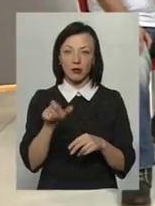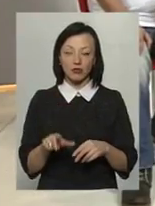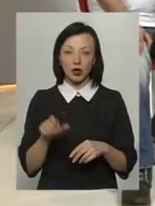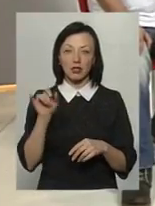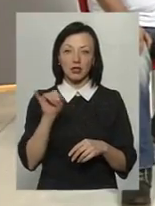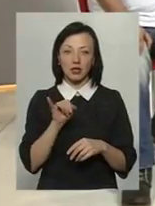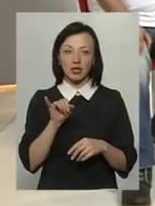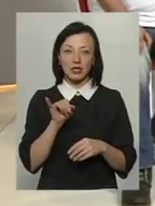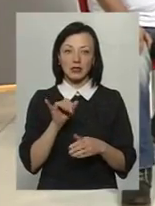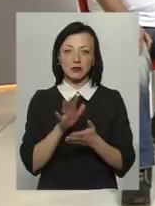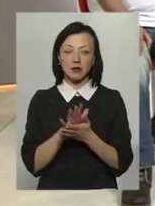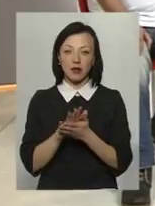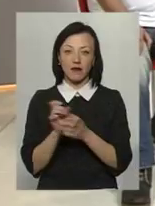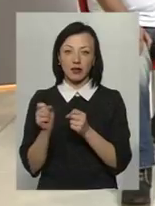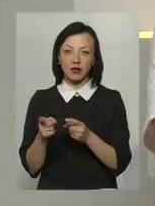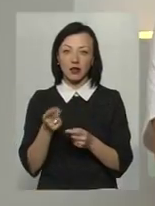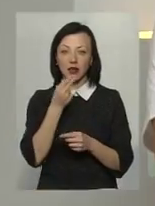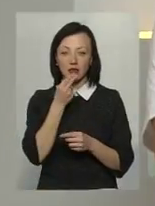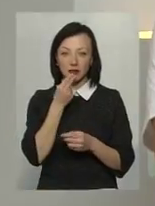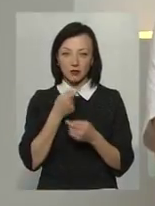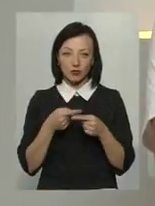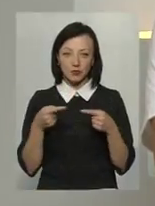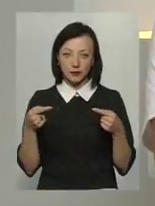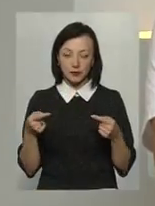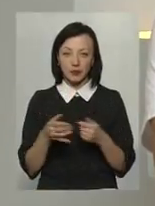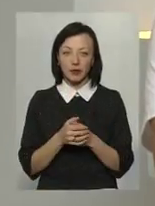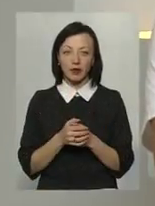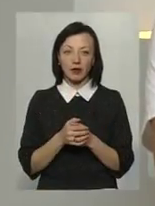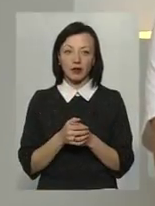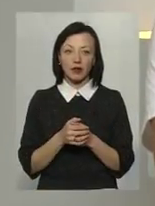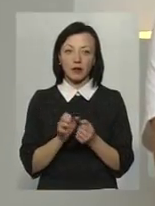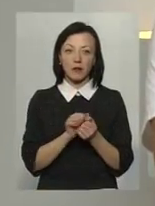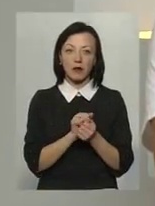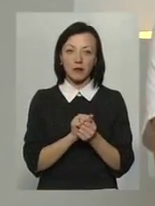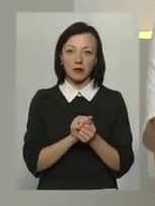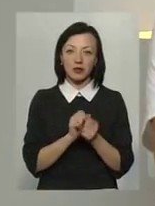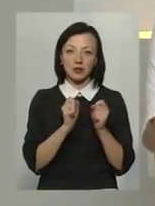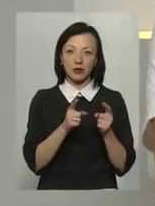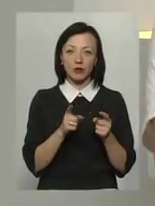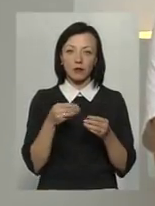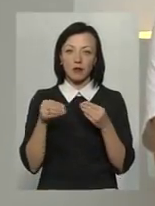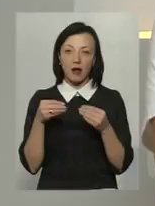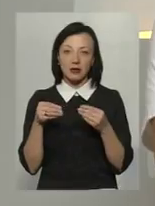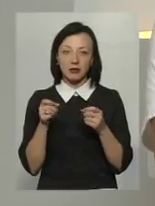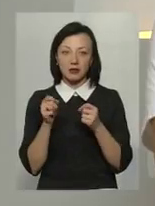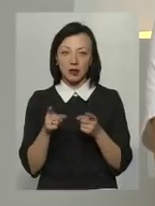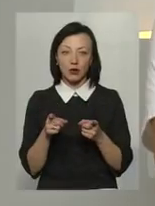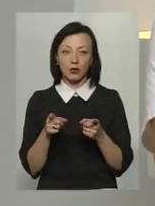і в сміття я викидаю рештки відходів. І я папір здаю, пластик здаю,